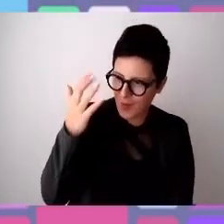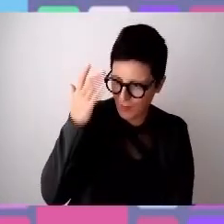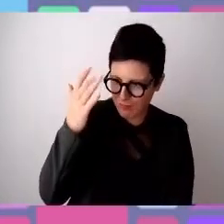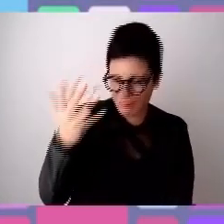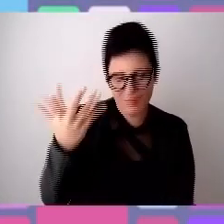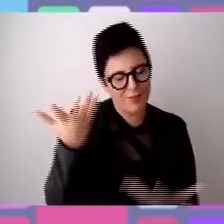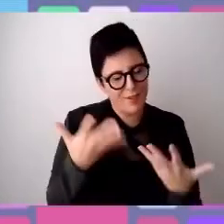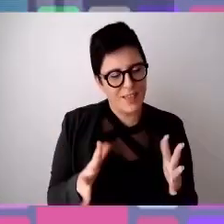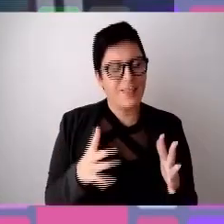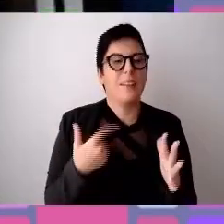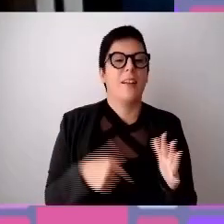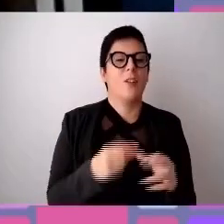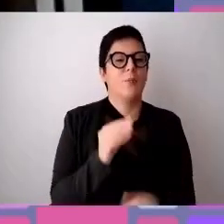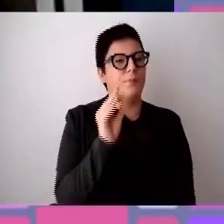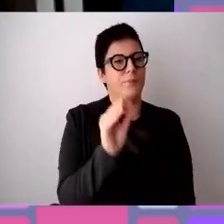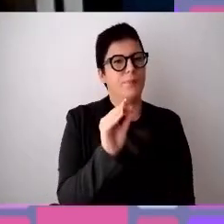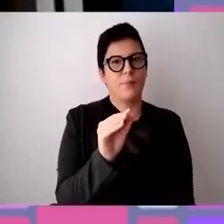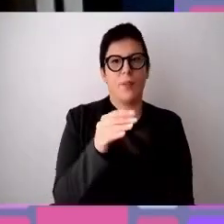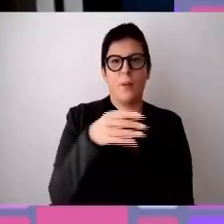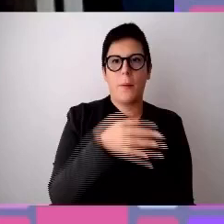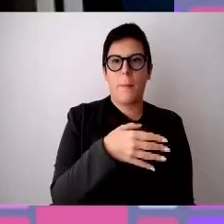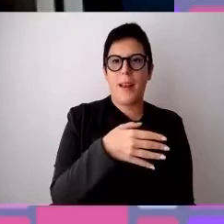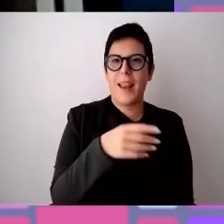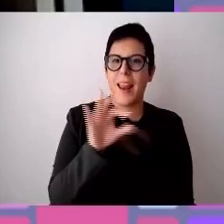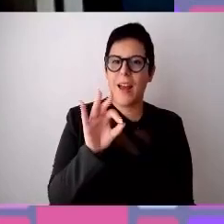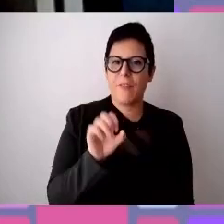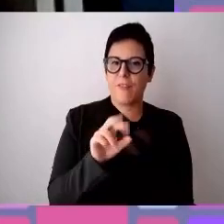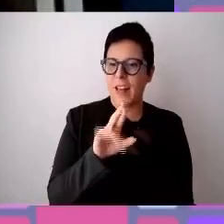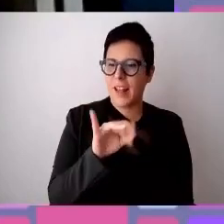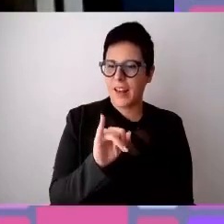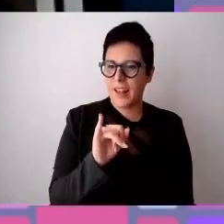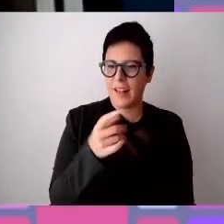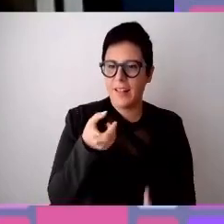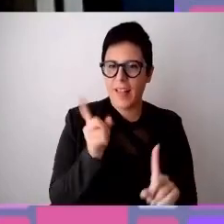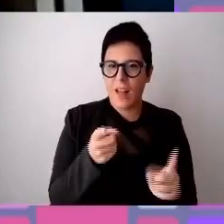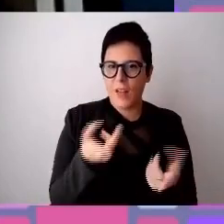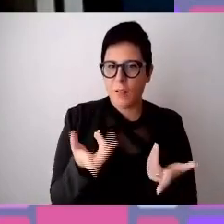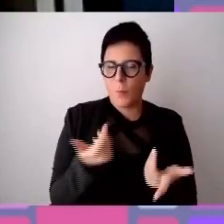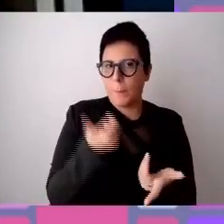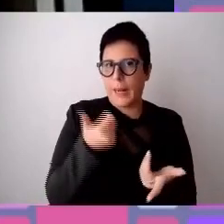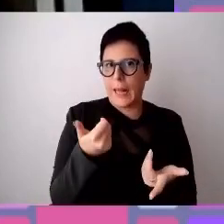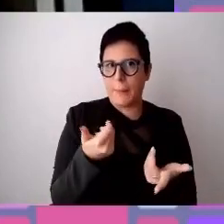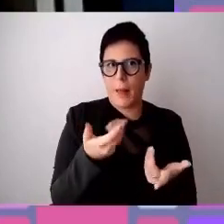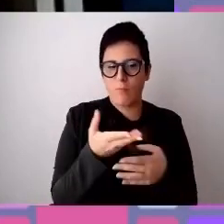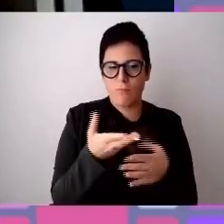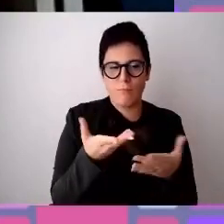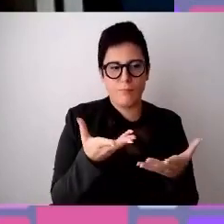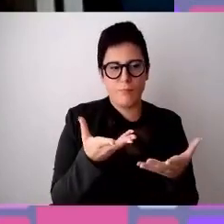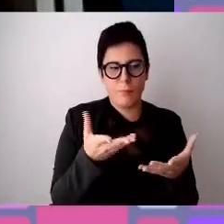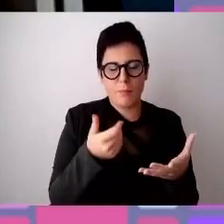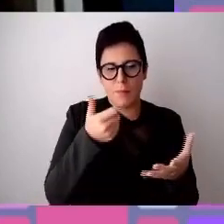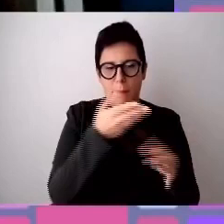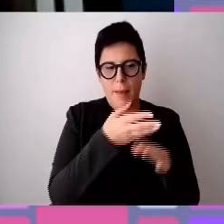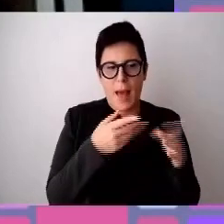adesso chiederei a Marilena Ferri di chiudere questa prima parte del nostro incontro. Enzo, io vi